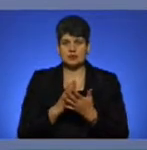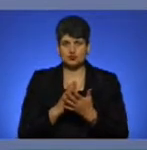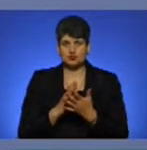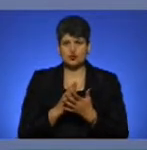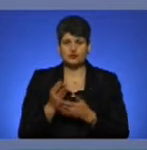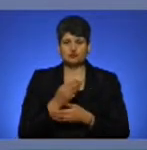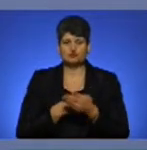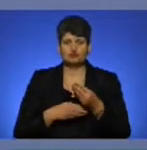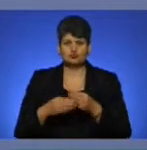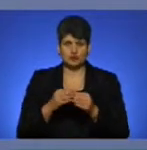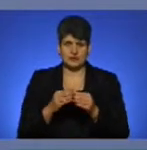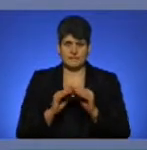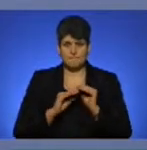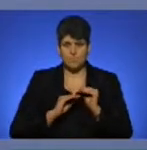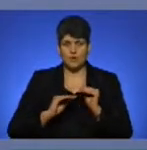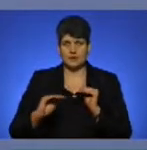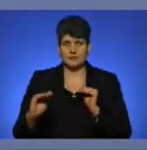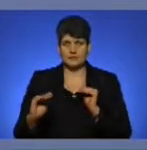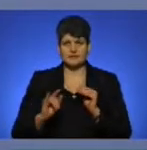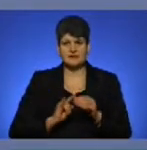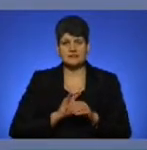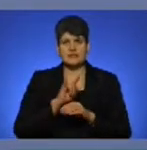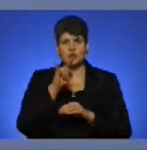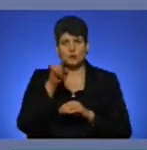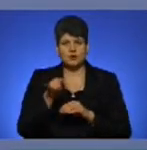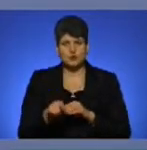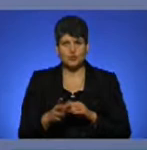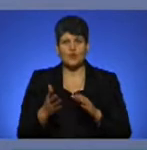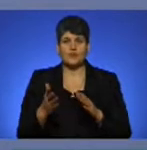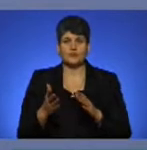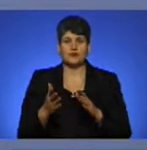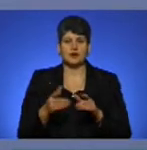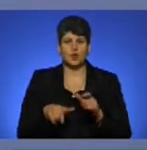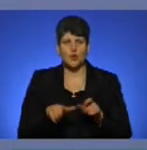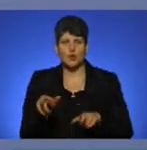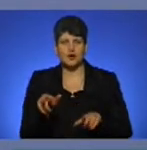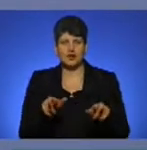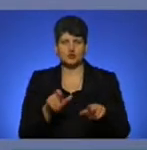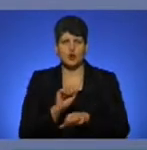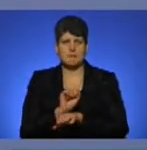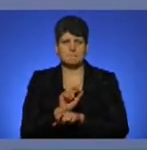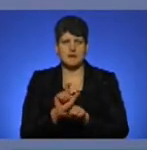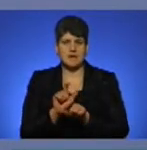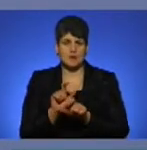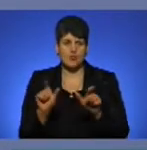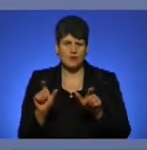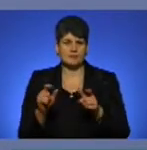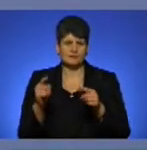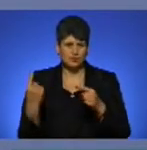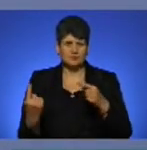штучних покриттів злітно-посадкової смуги, руліжних доріжок, перонів одного і другого,